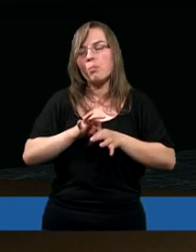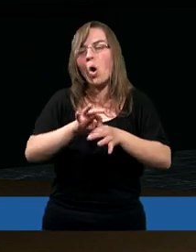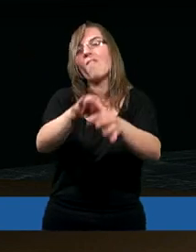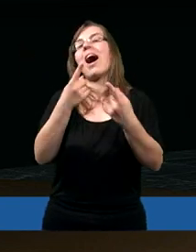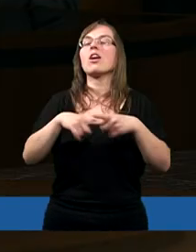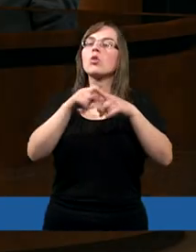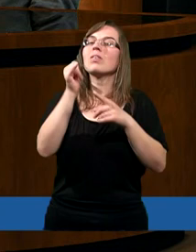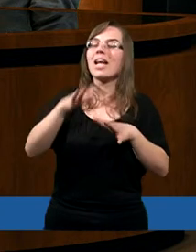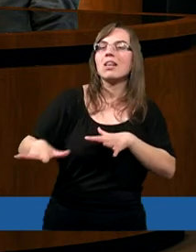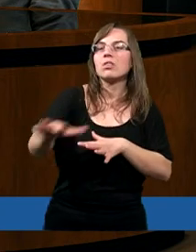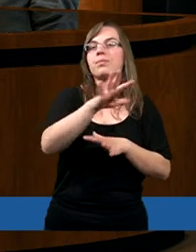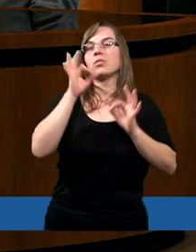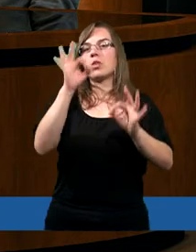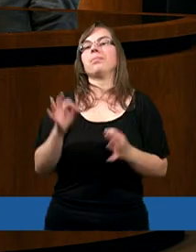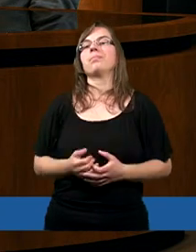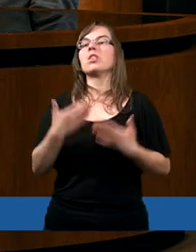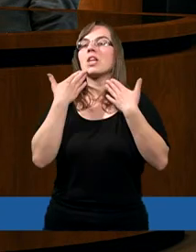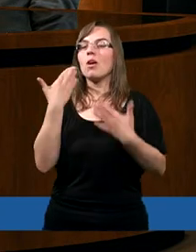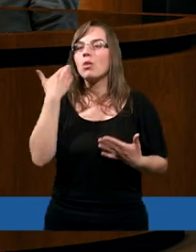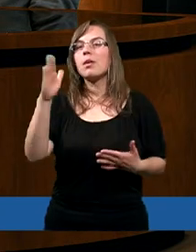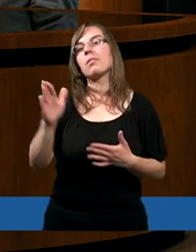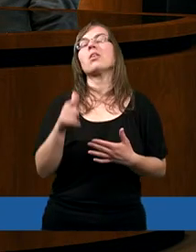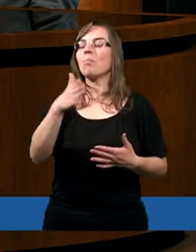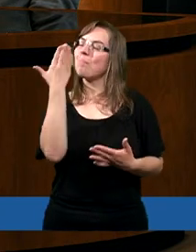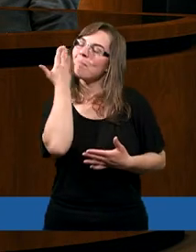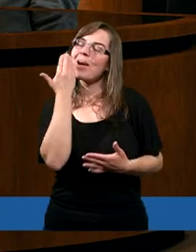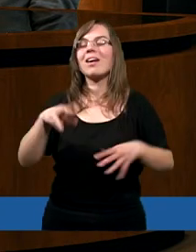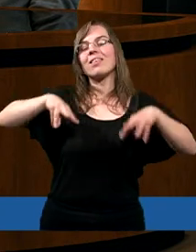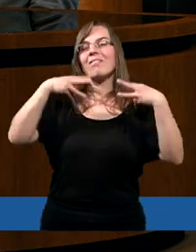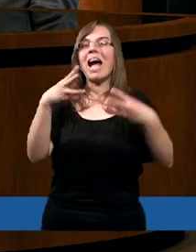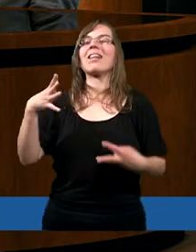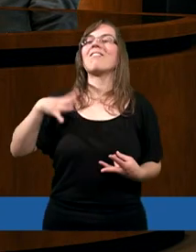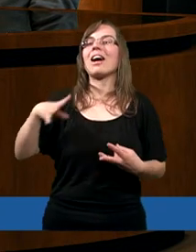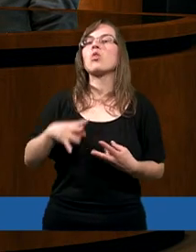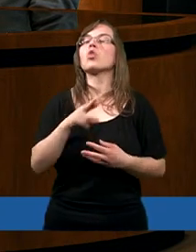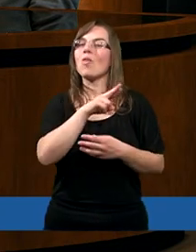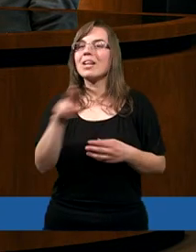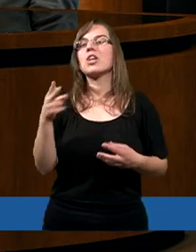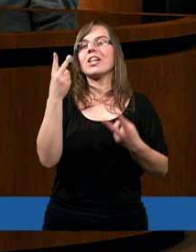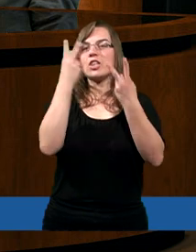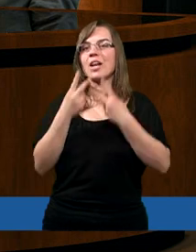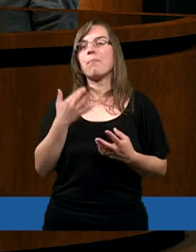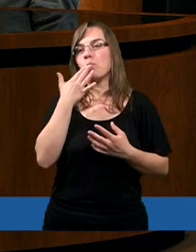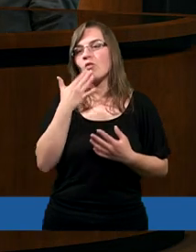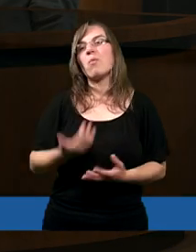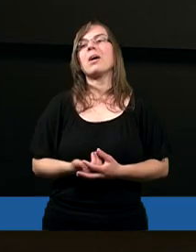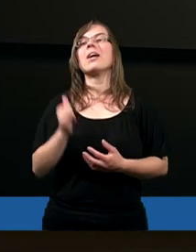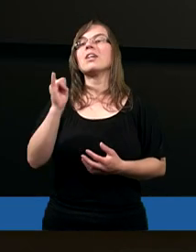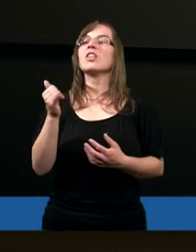jedną naukę. Tak, dziękuję bardzo. Te myśli naprawdę są wartościowe, właśnie, bo często